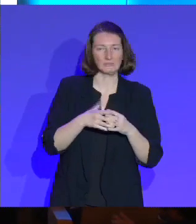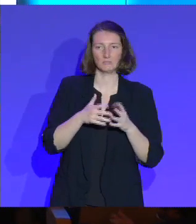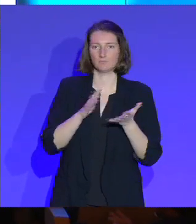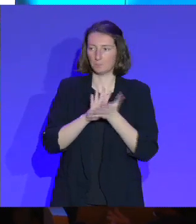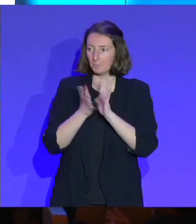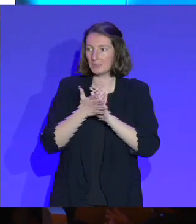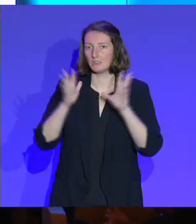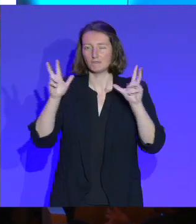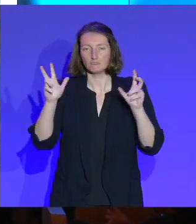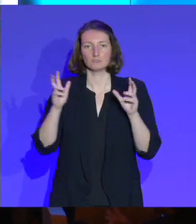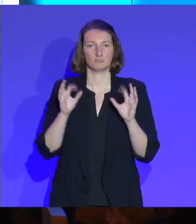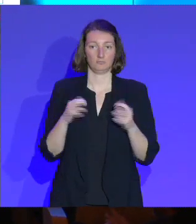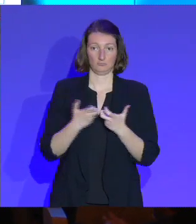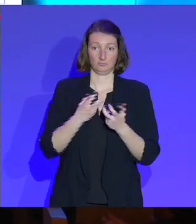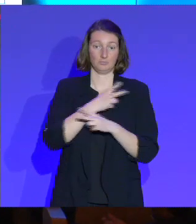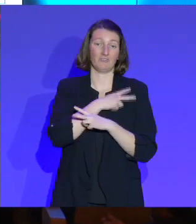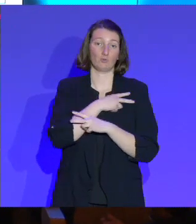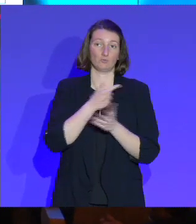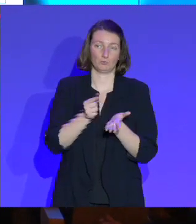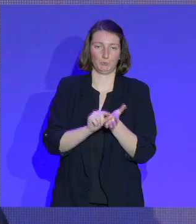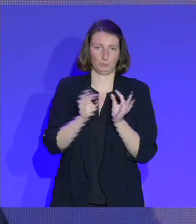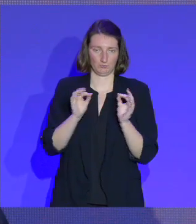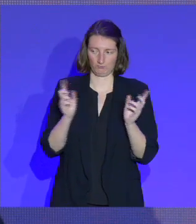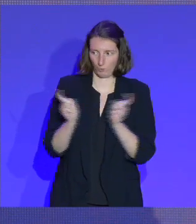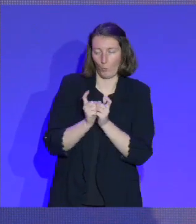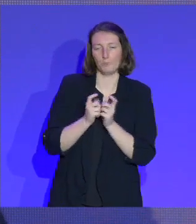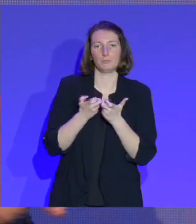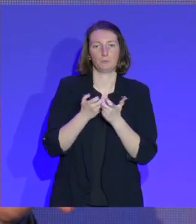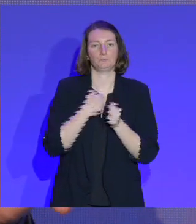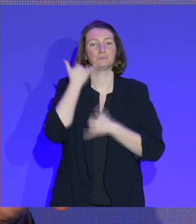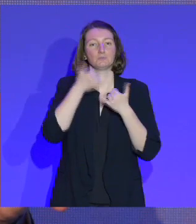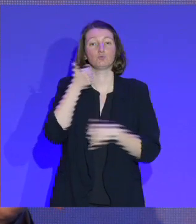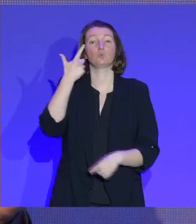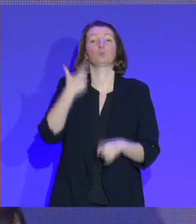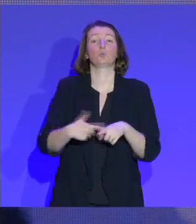réduire des vacances. Typiquement, on aurait une semaine de sport nature par an.